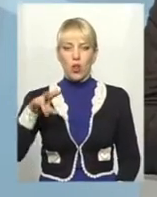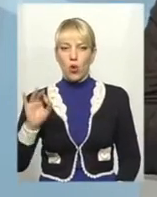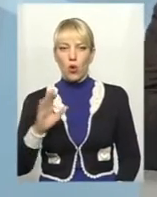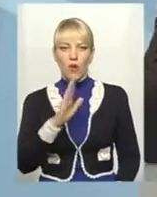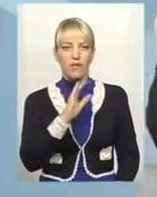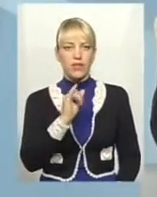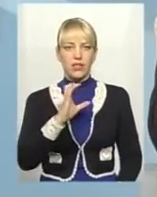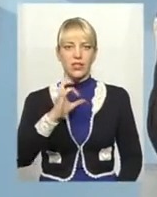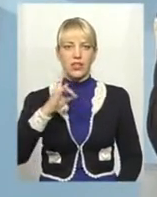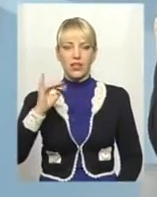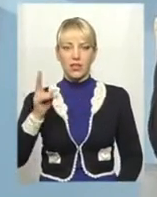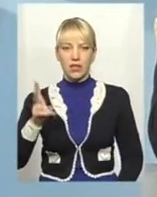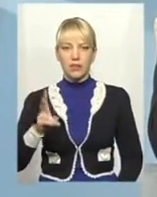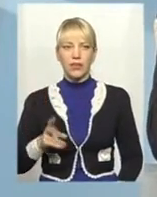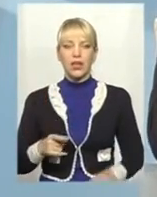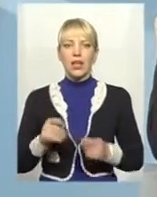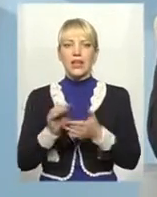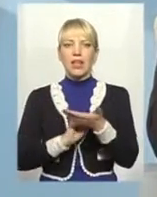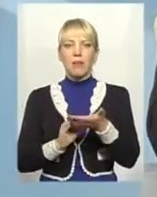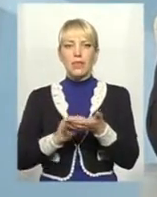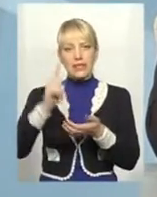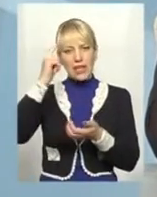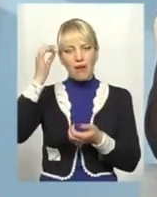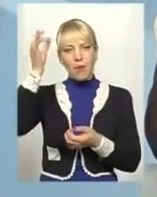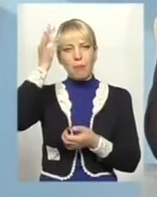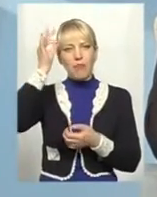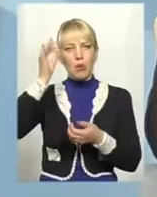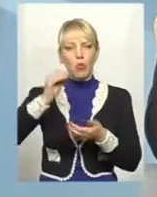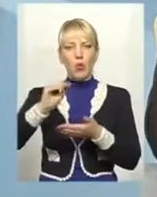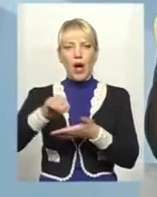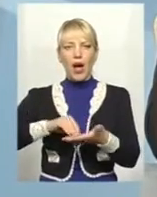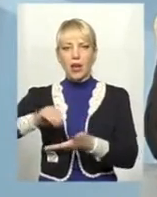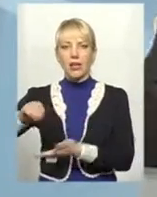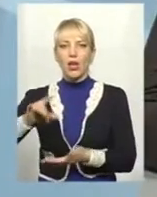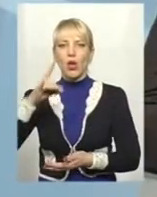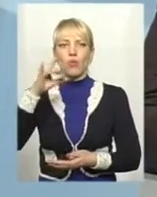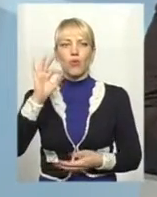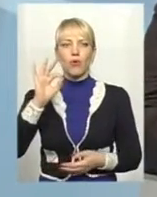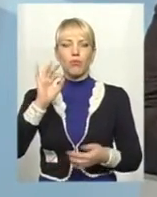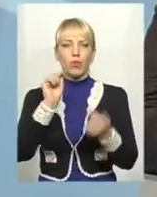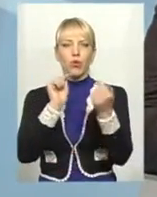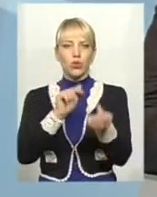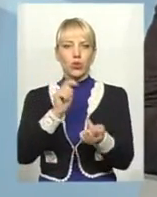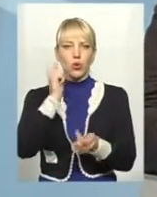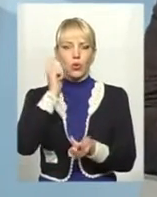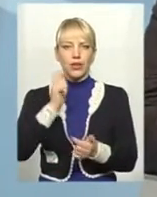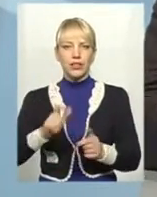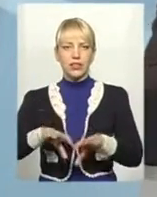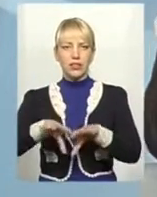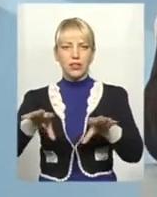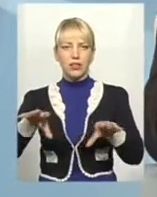Донцов. Написав мемуари проти червоних окупантів,